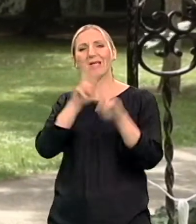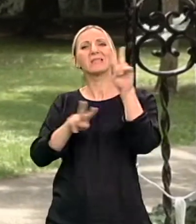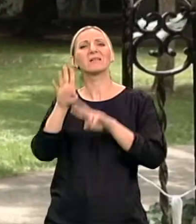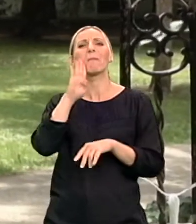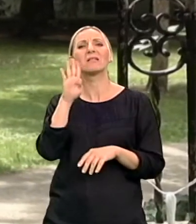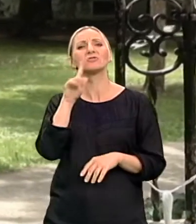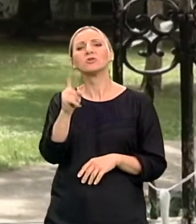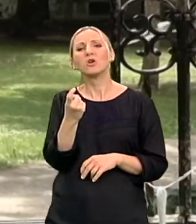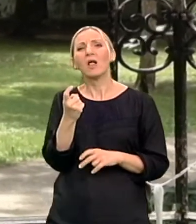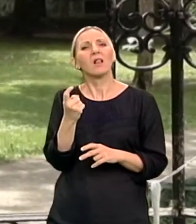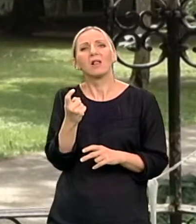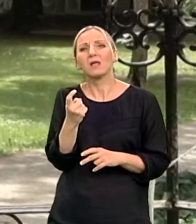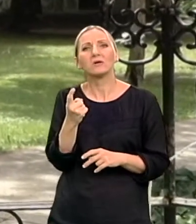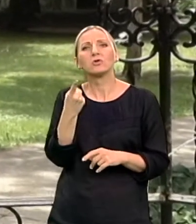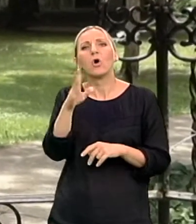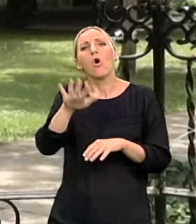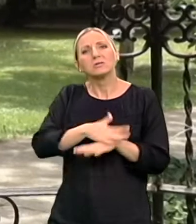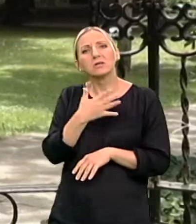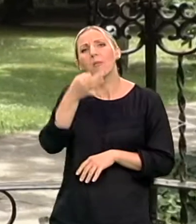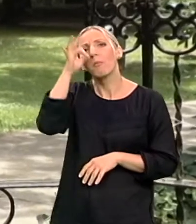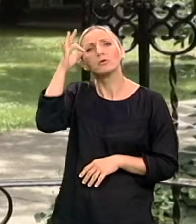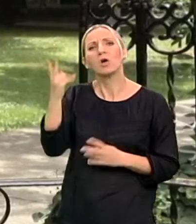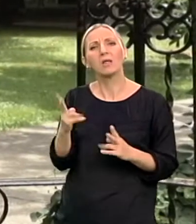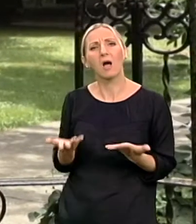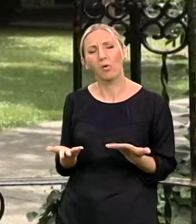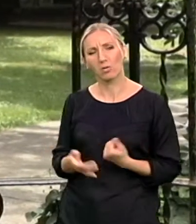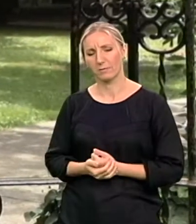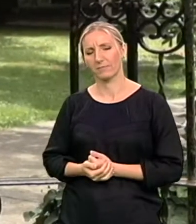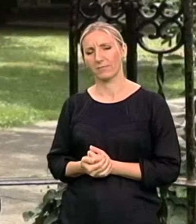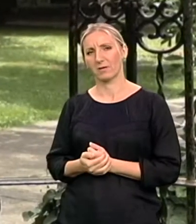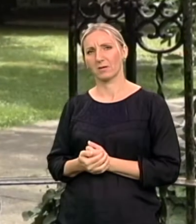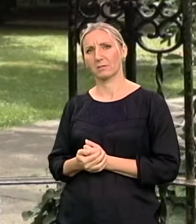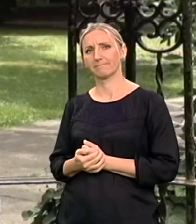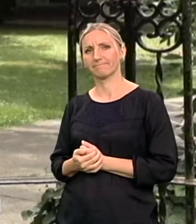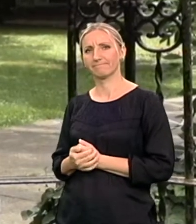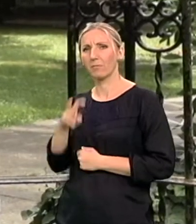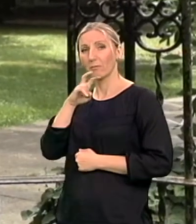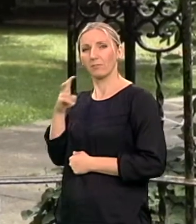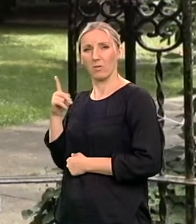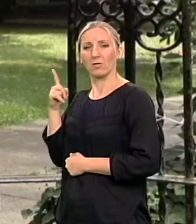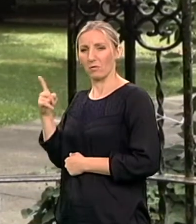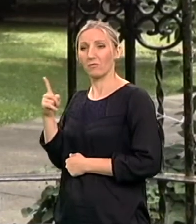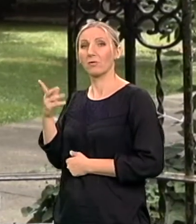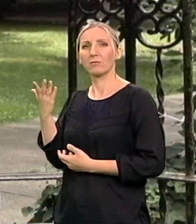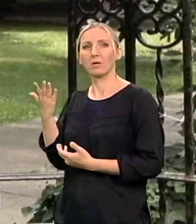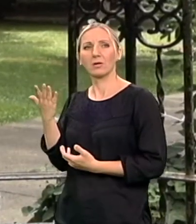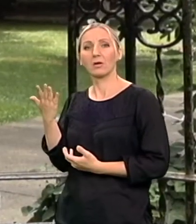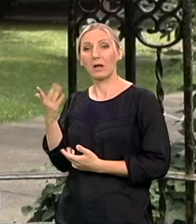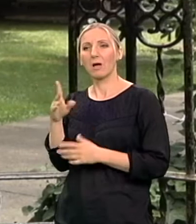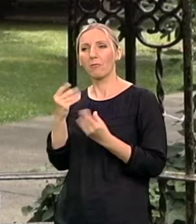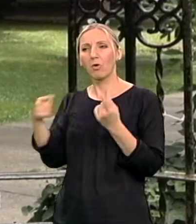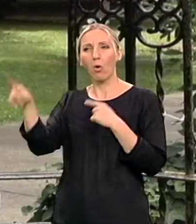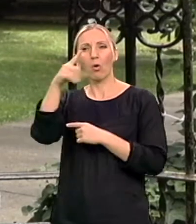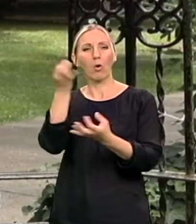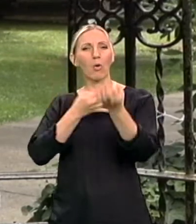tebi konkretno? Osetila si neko povijšanje u kom smislu? Pa zaivim se da dobijem onako jako mnogo pitanja na tu temu